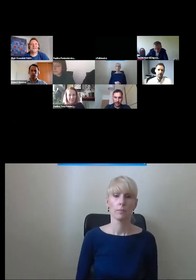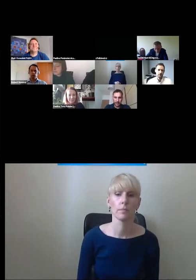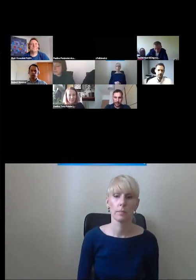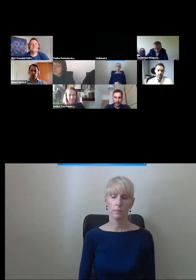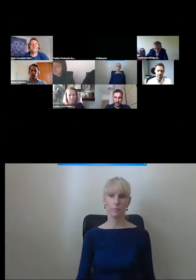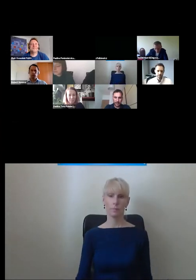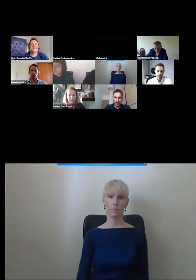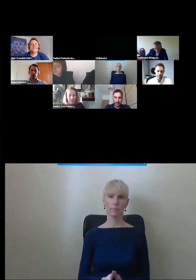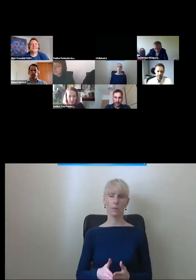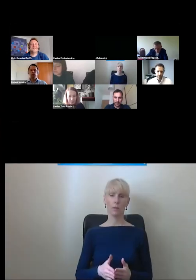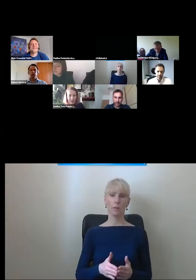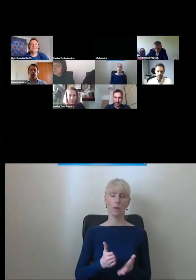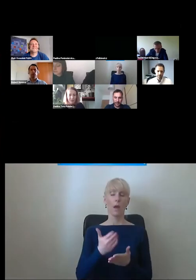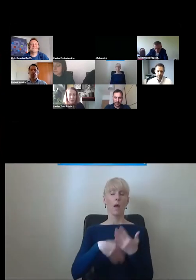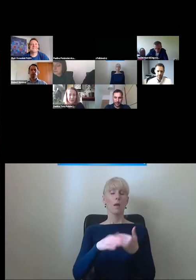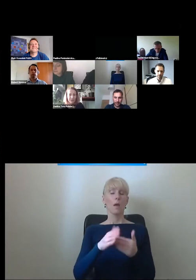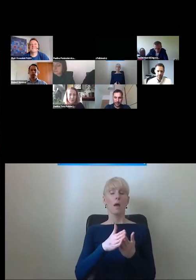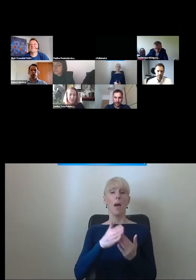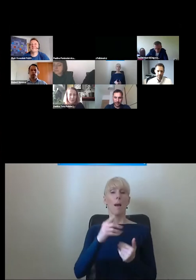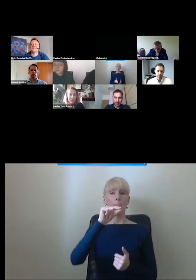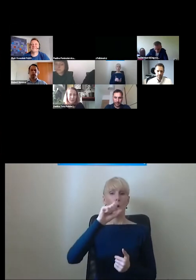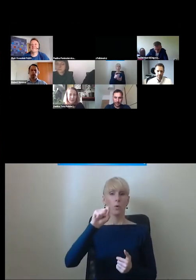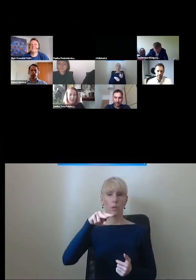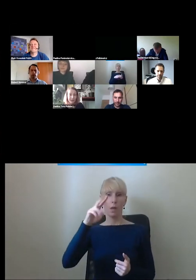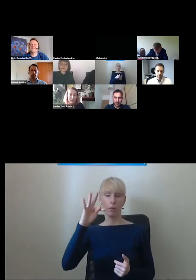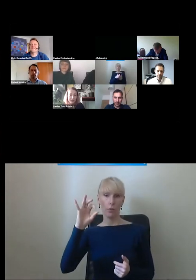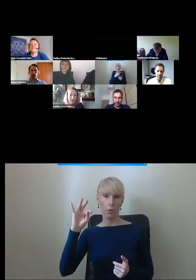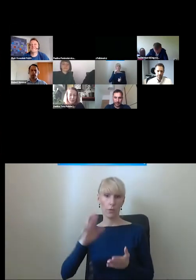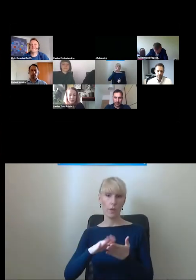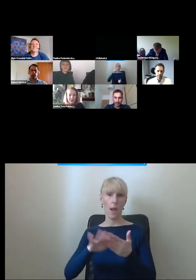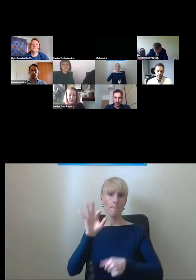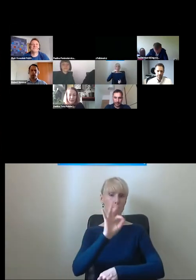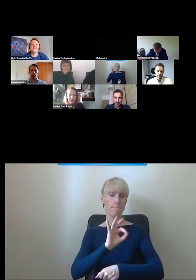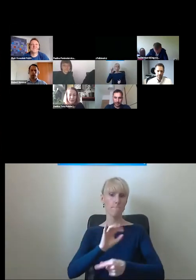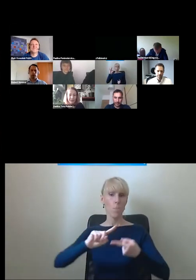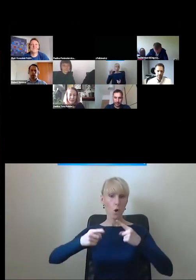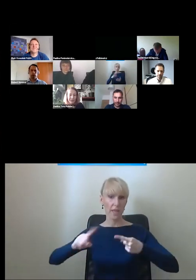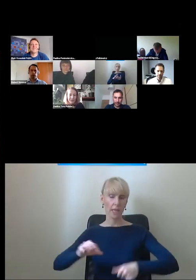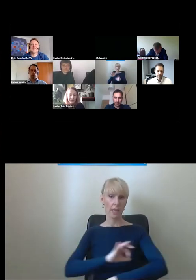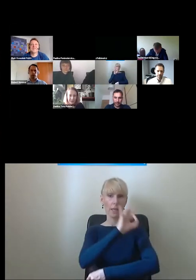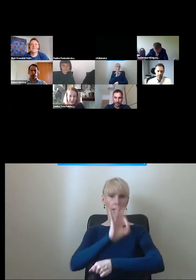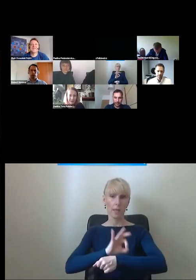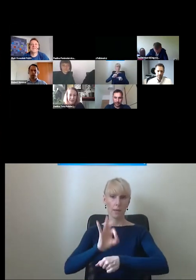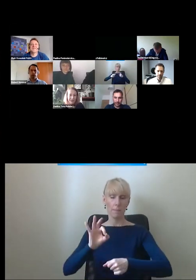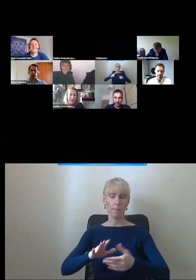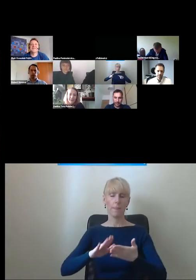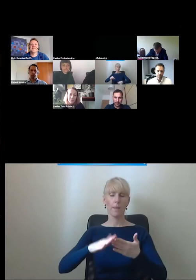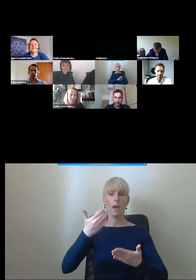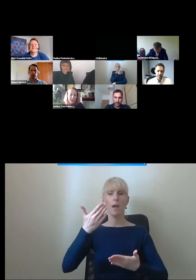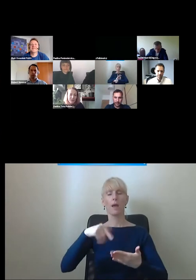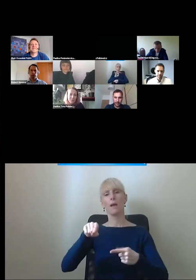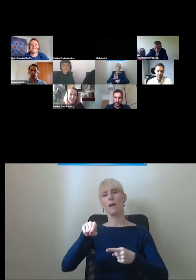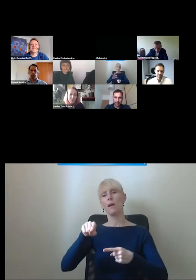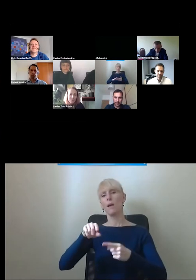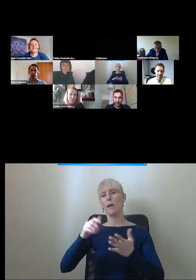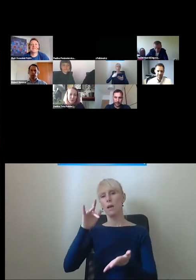Paulina? Paulina Tota, Fundacja Polska bez Barier, a czasem też Politechnika Krakowska, architektka. Ale tak